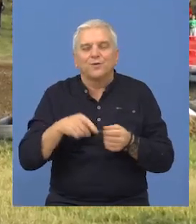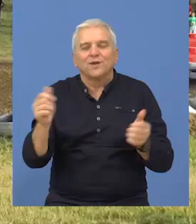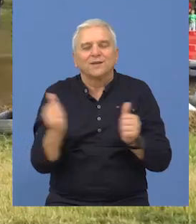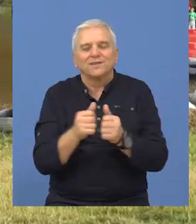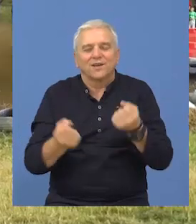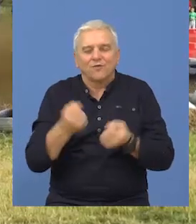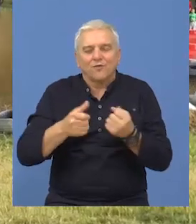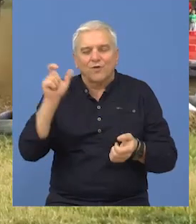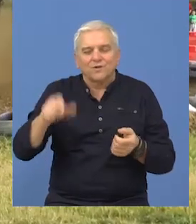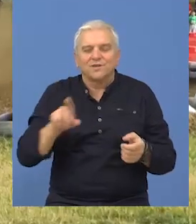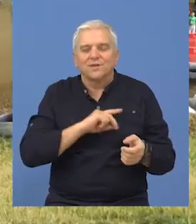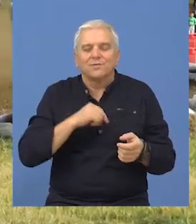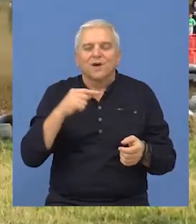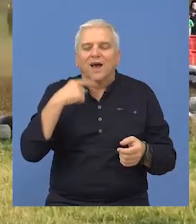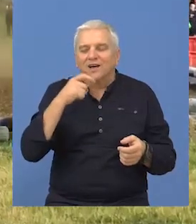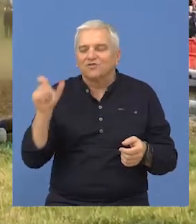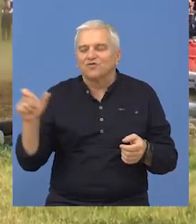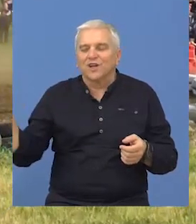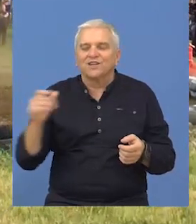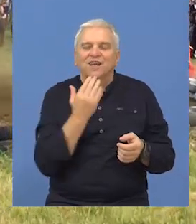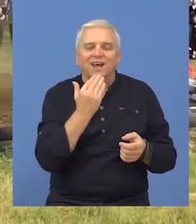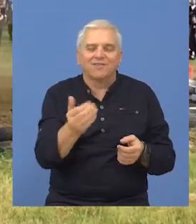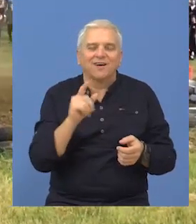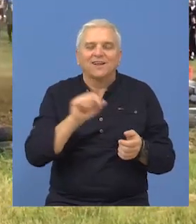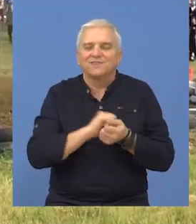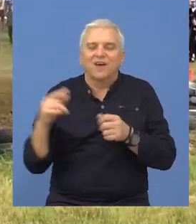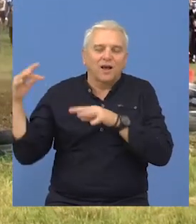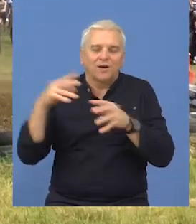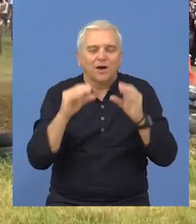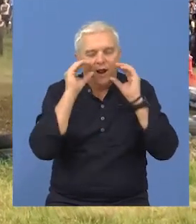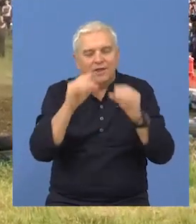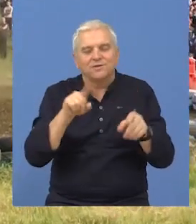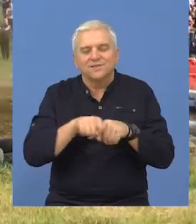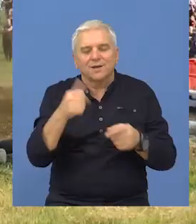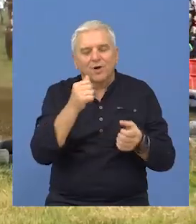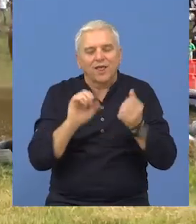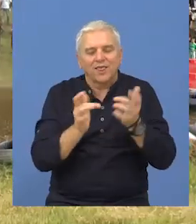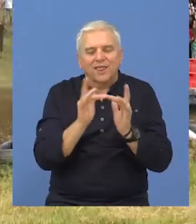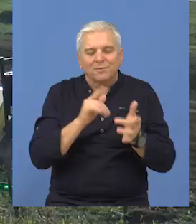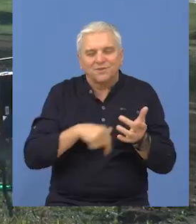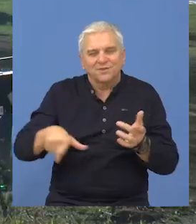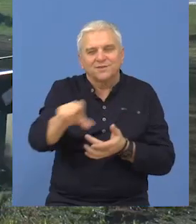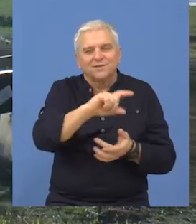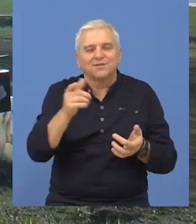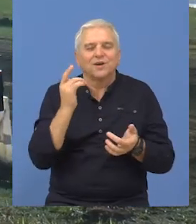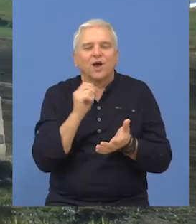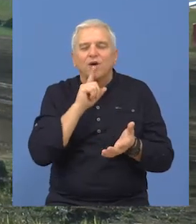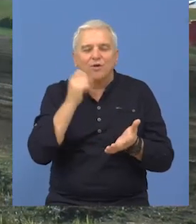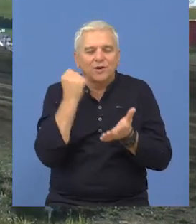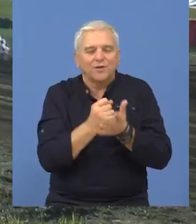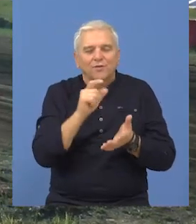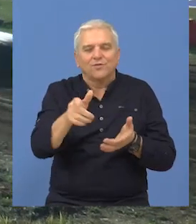organizatore i vozači imaju samo reči hvale, kako za posjećenost, tako i za samu stazu, koja je